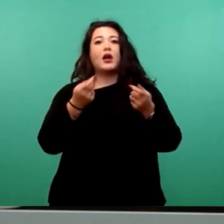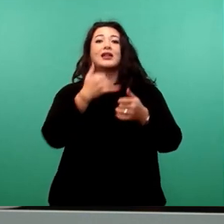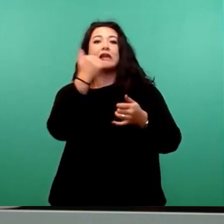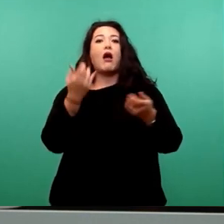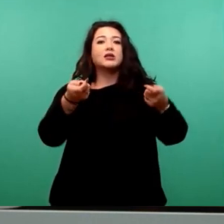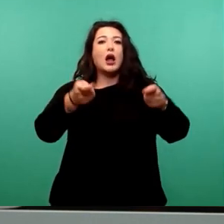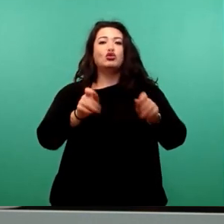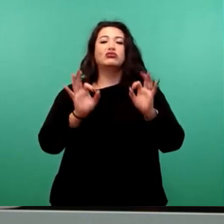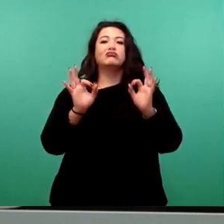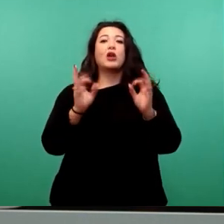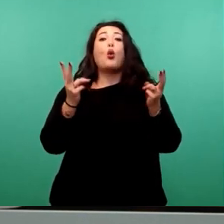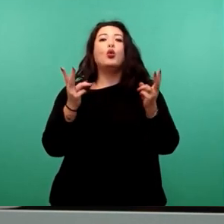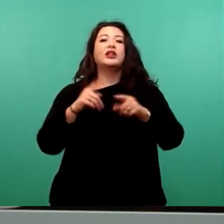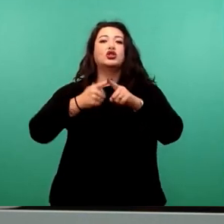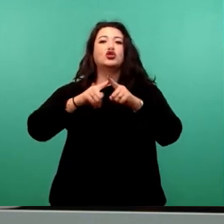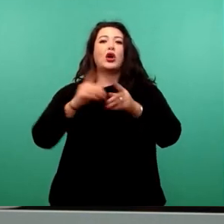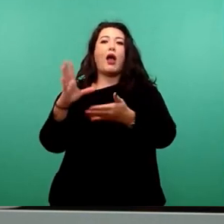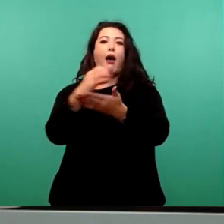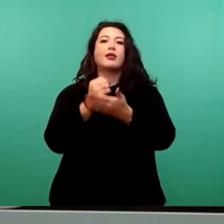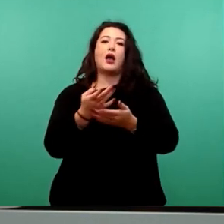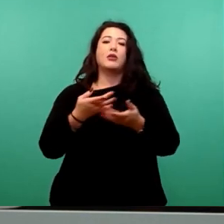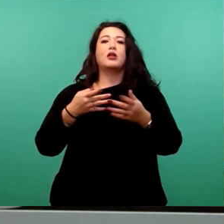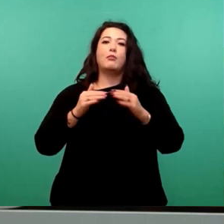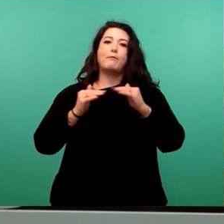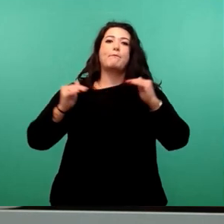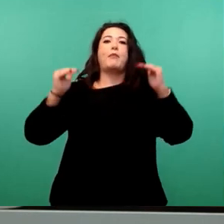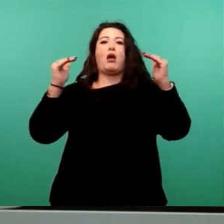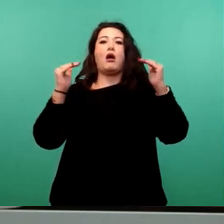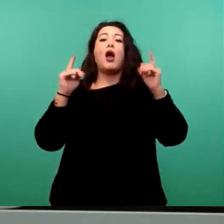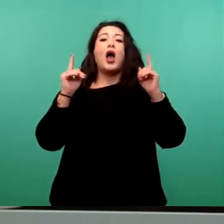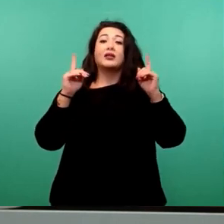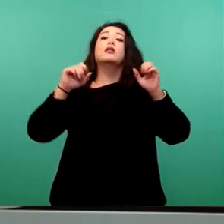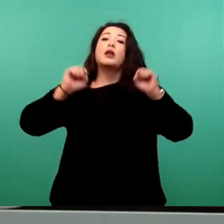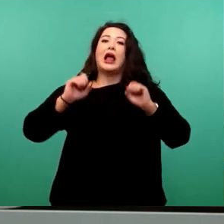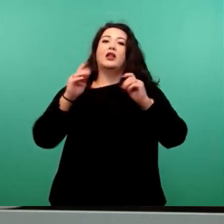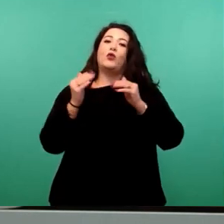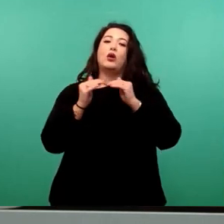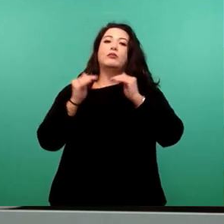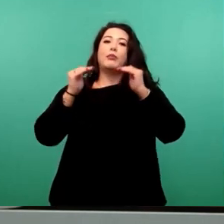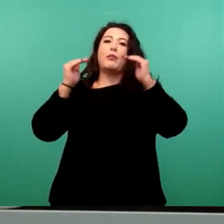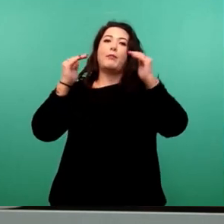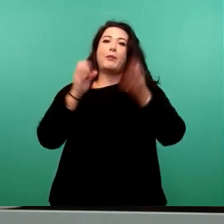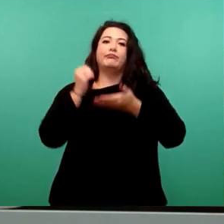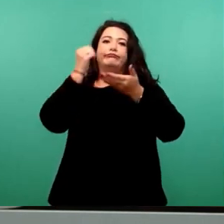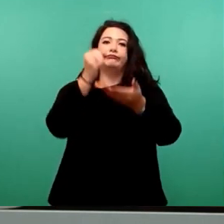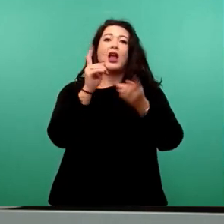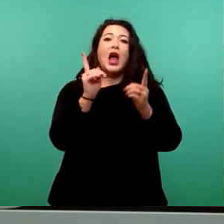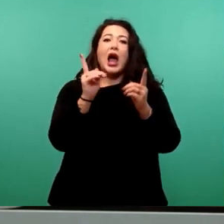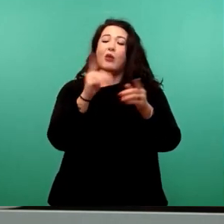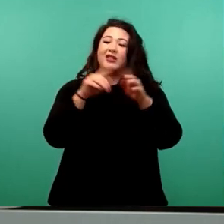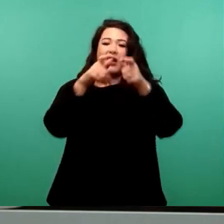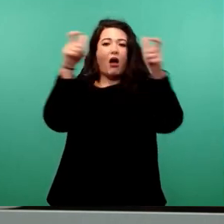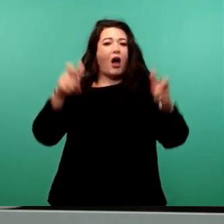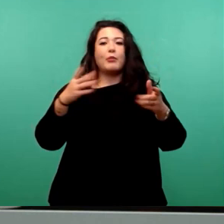höhere Steuereinnahmen. Dann kann man nachsteuern. Aber ansonsten haben wir einen Rahmen, den wir miteinander gesteckt haben. Und in dem Rahmen müssen wir uns bewegen.